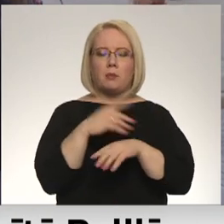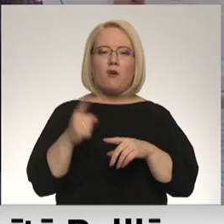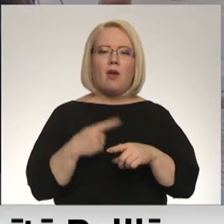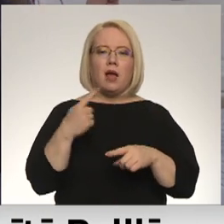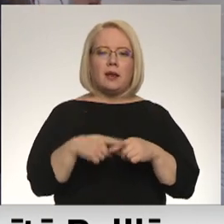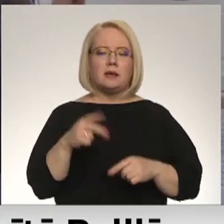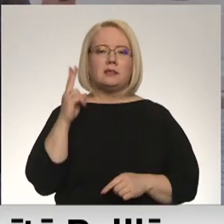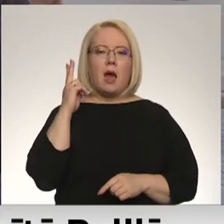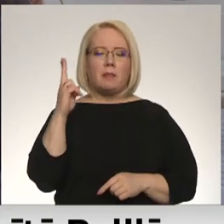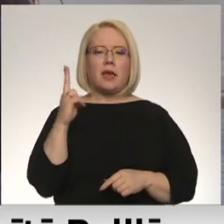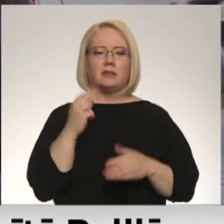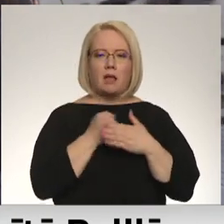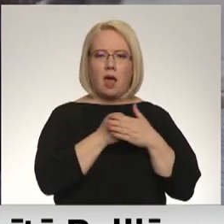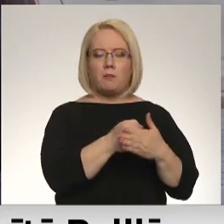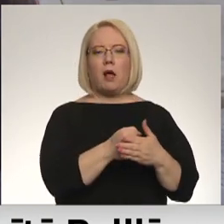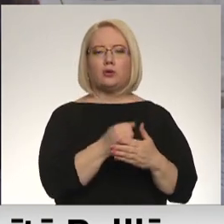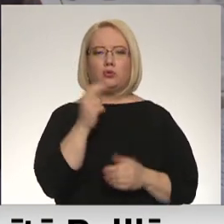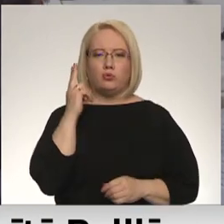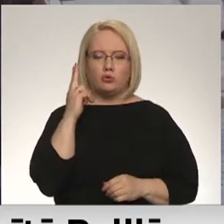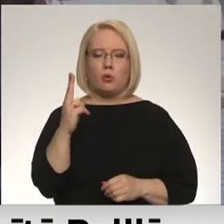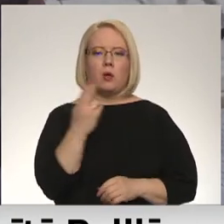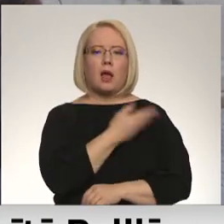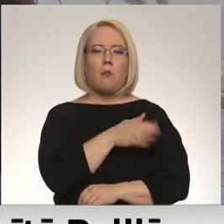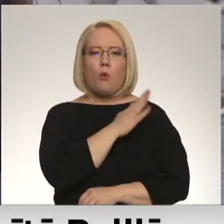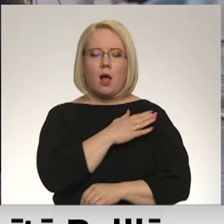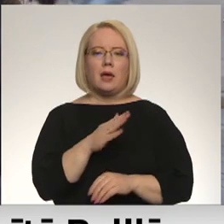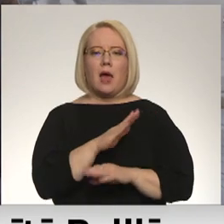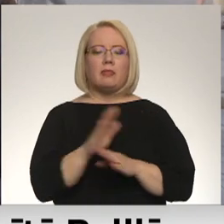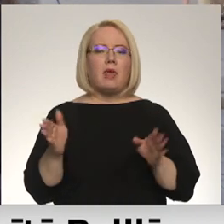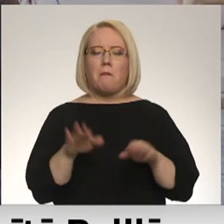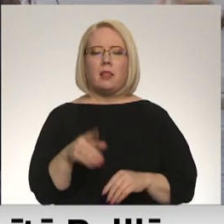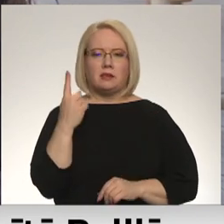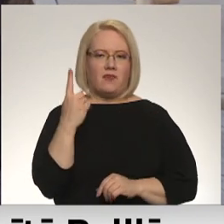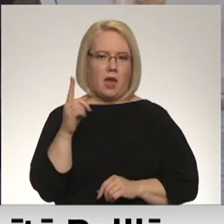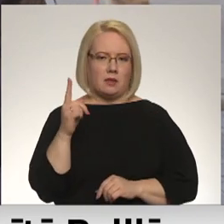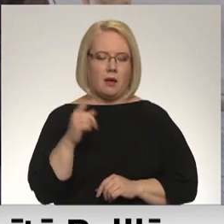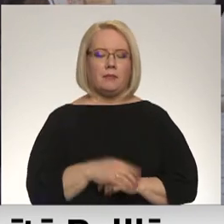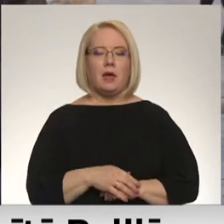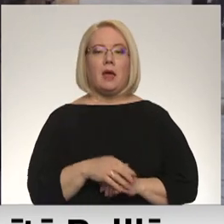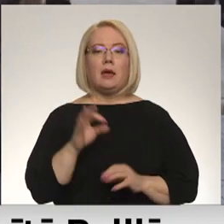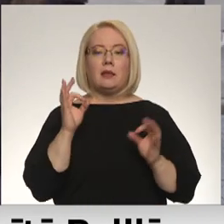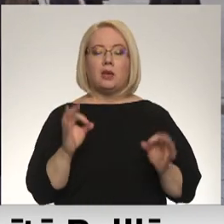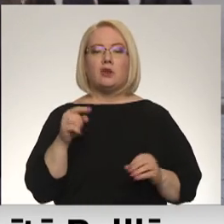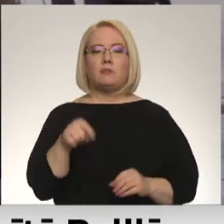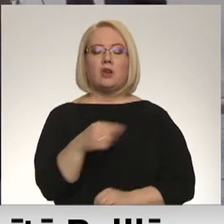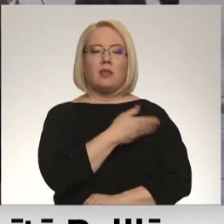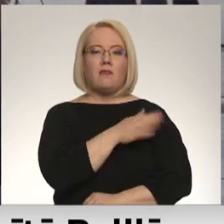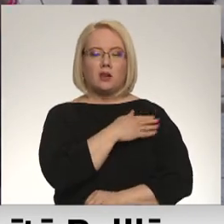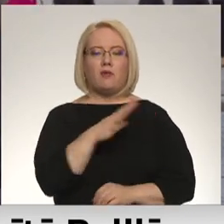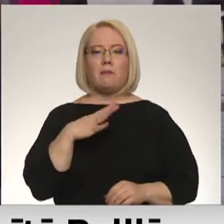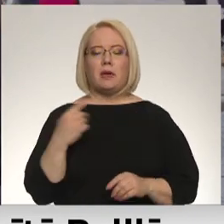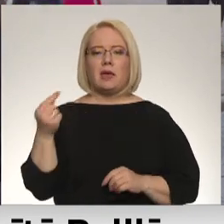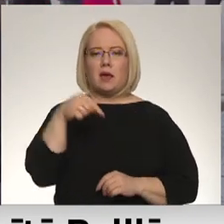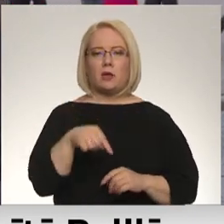apliecinšo pleca izjūtu, solot, ka polija nepalik šajā situācijā viena. Un jā, tiešām šeit, Varšavā, bija